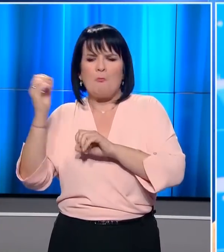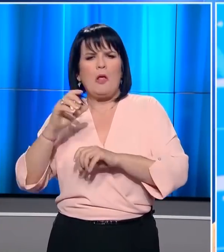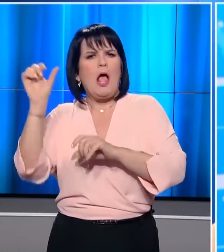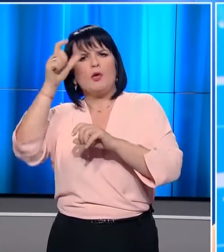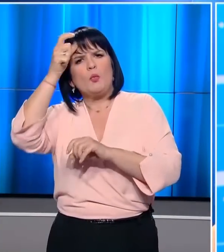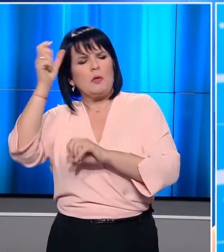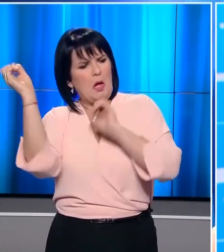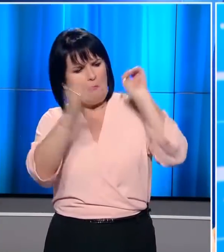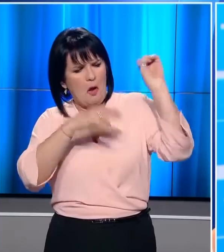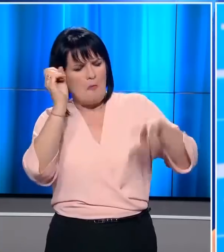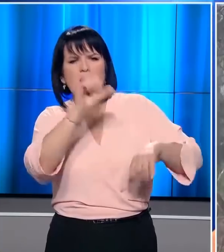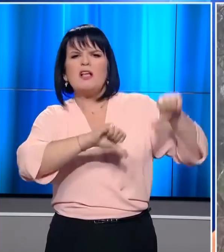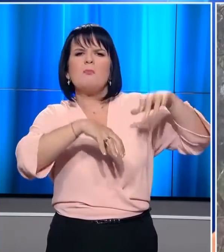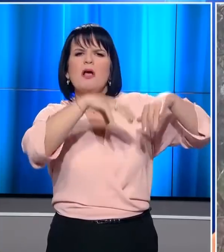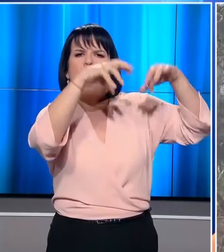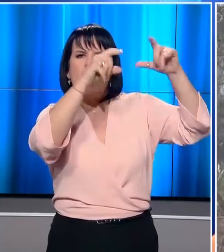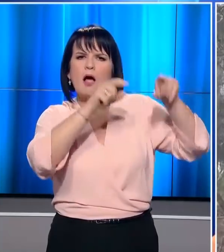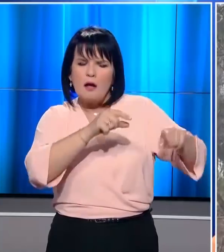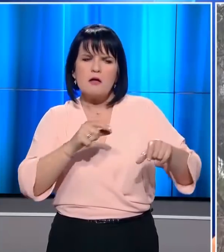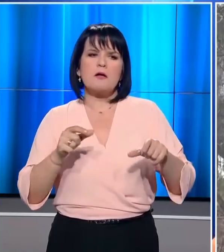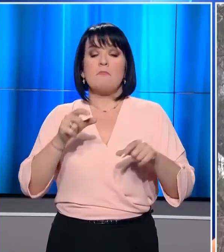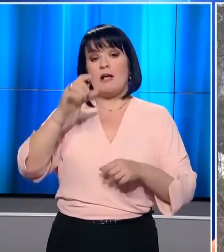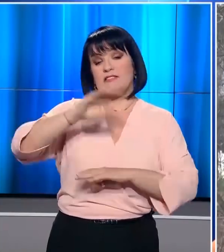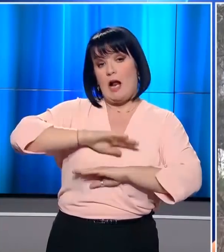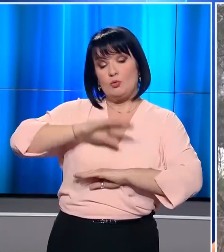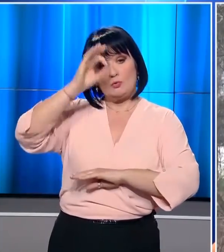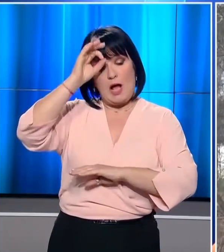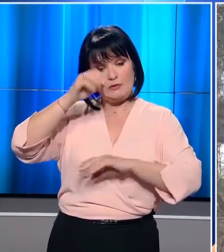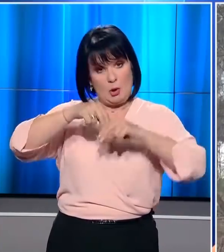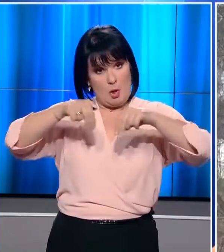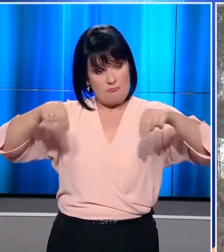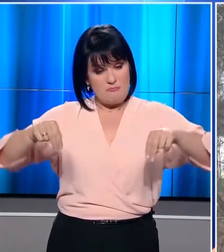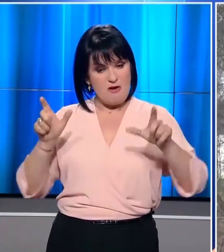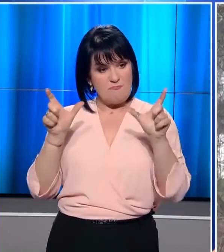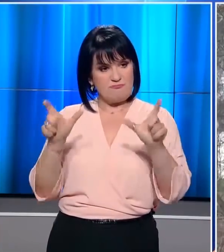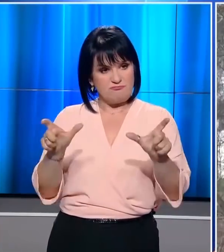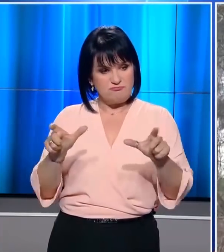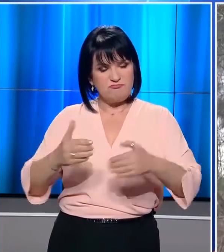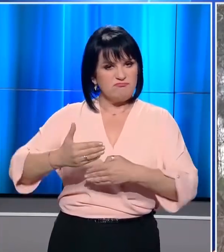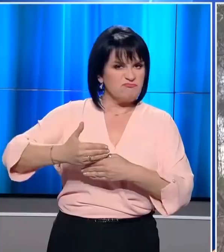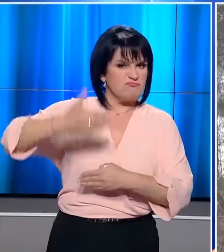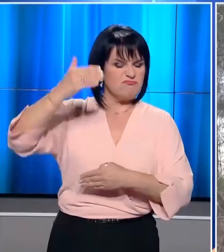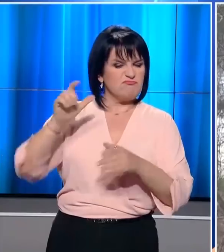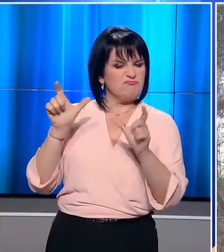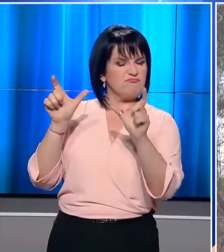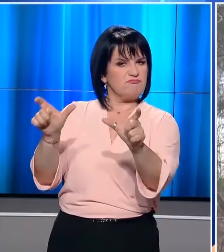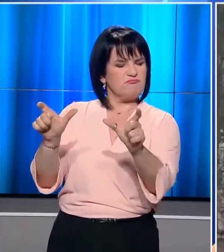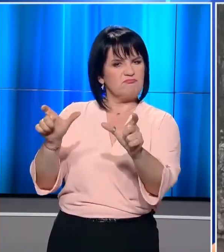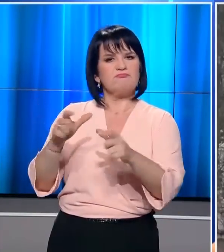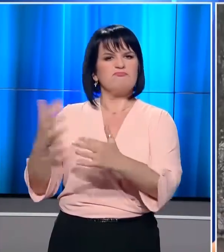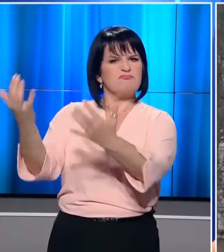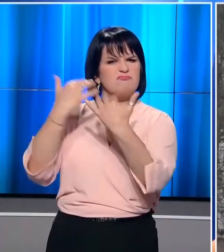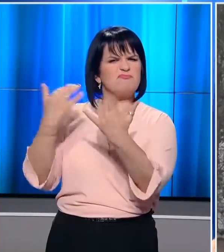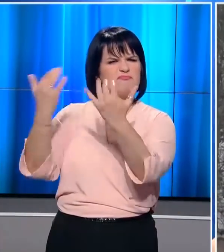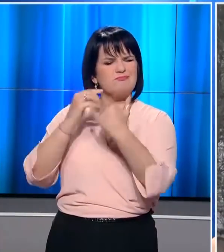με χημικά από την τουρκική πλευρά. Στο σημείο, ισχυρές δυνάμεις του στρατού και της ελληνικής αστυνομίας υψώνουν τείχος αποτροπής, εμποδίζοντας τις